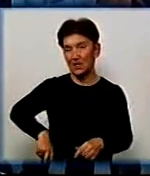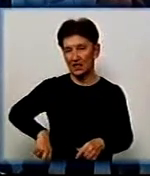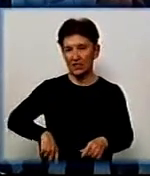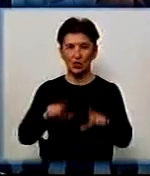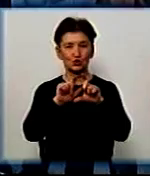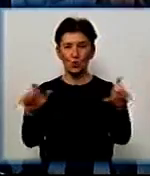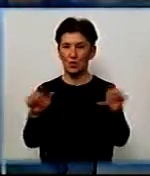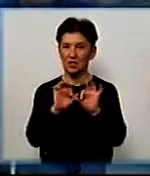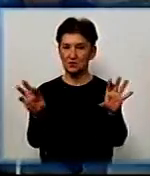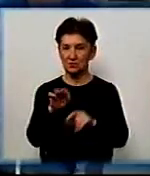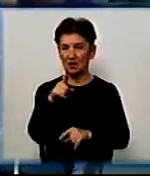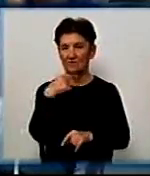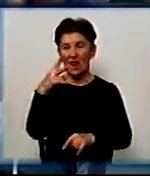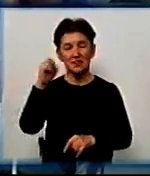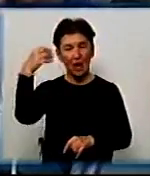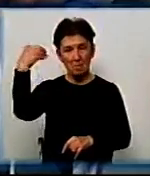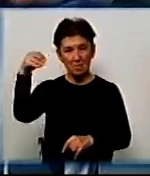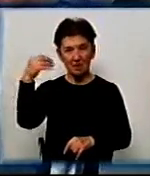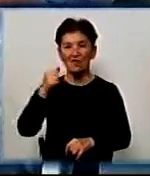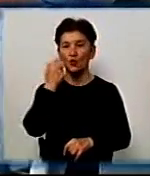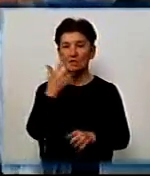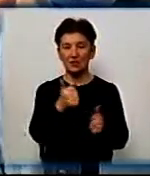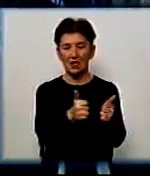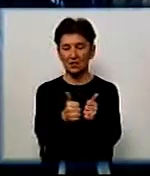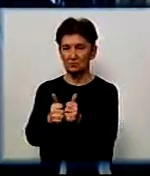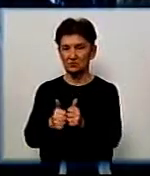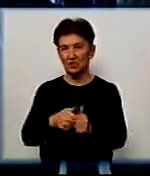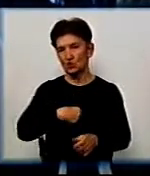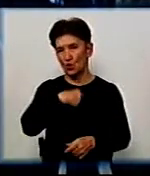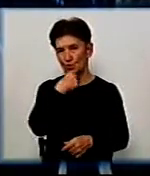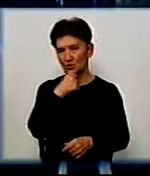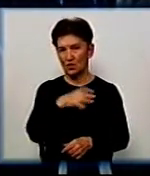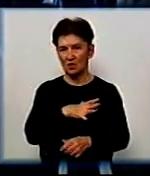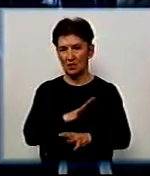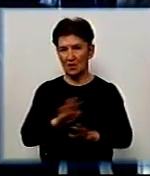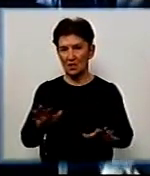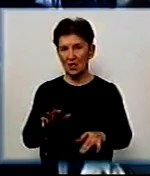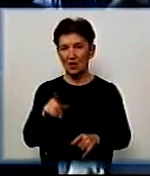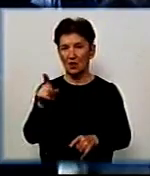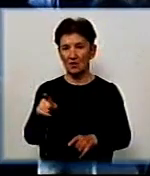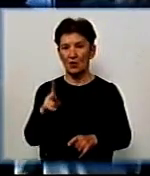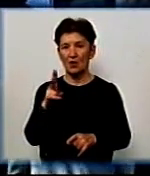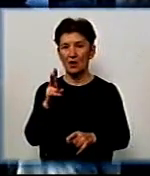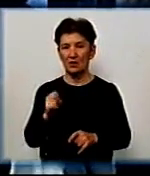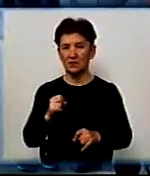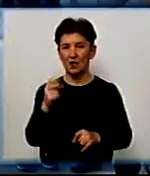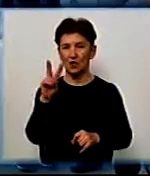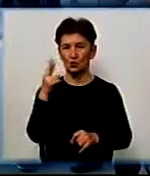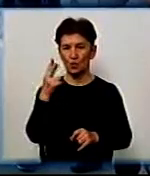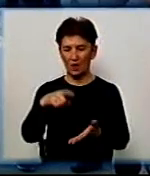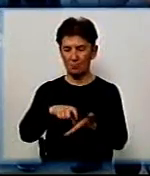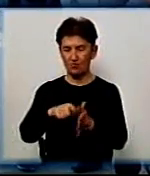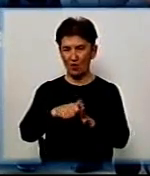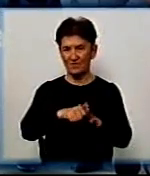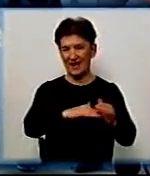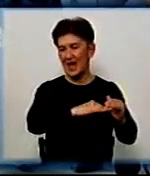розповіла, ця подія сталася на перерві, коли дорослих поруч не було. Учні п'ятого класу, вони вилазили на перила на другий поверх. Коли дітям